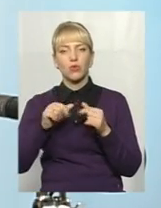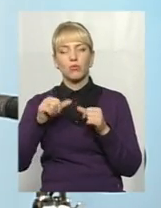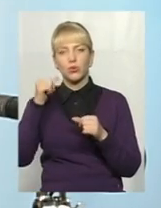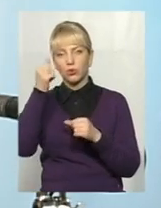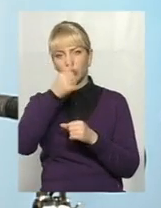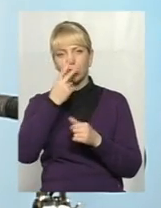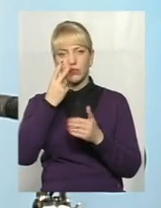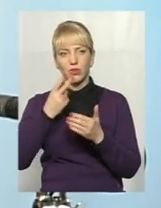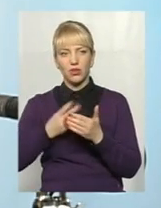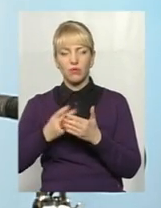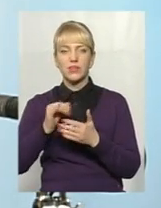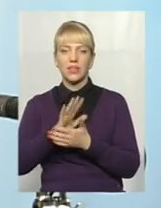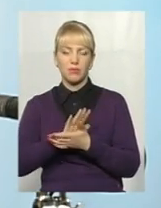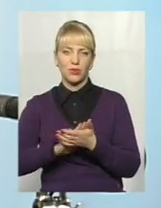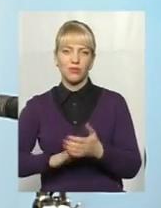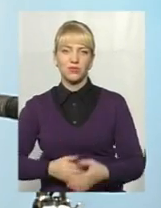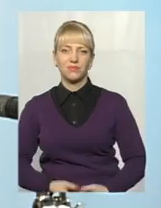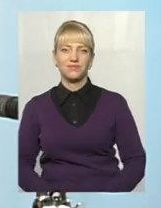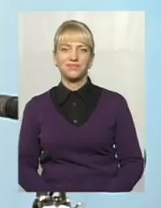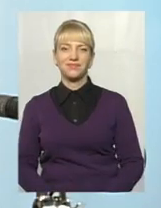подивимося, а далі продовжимо.